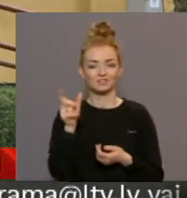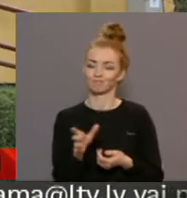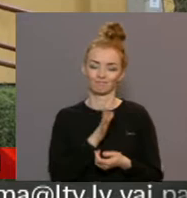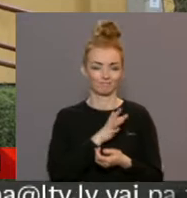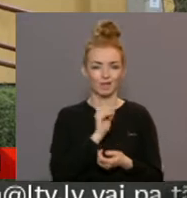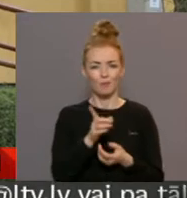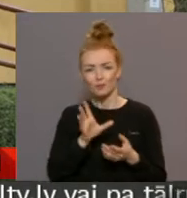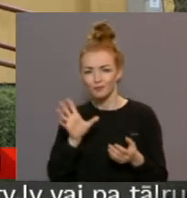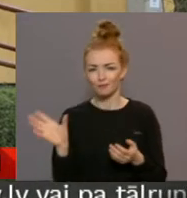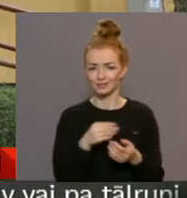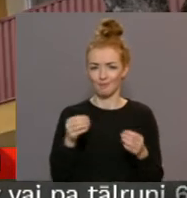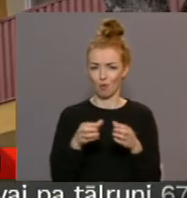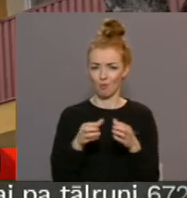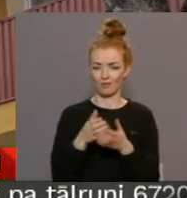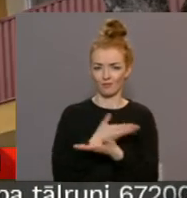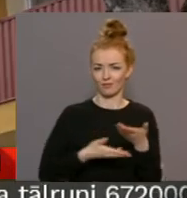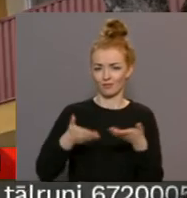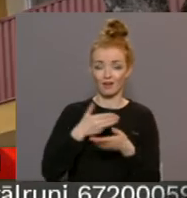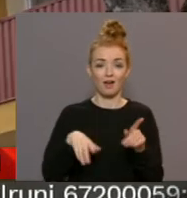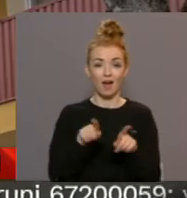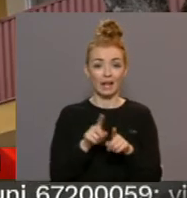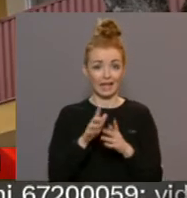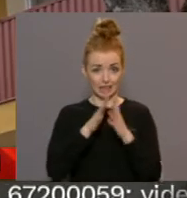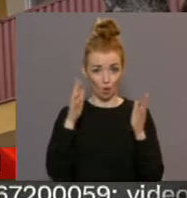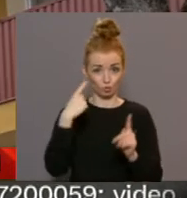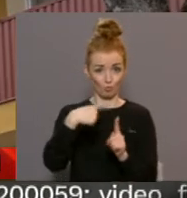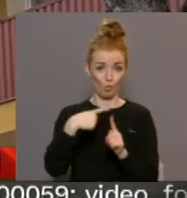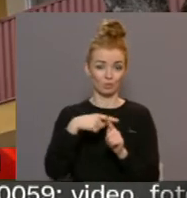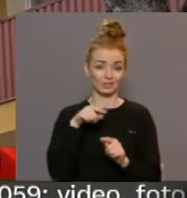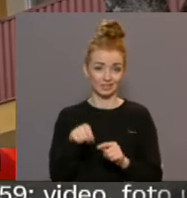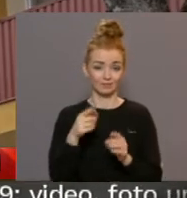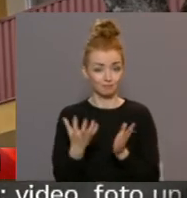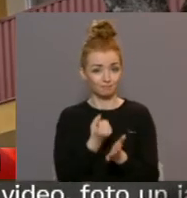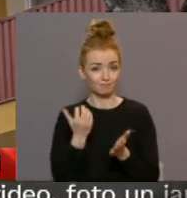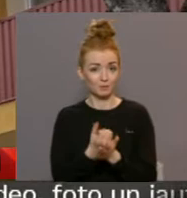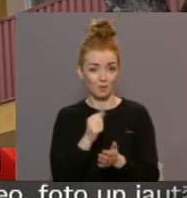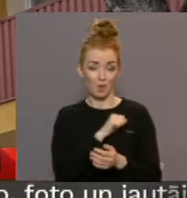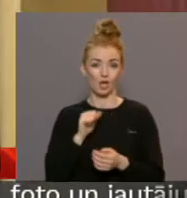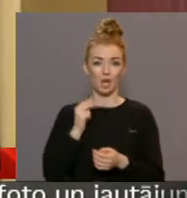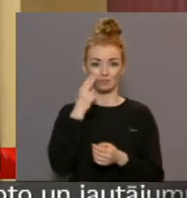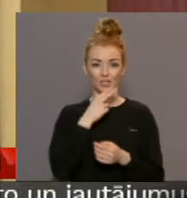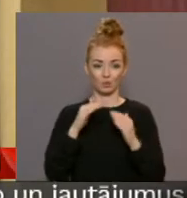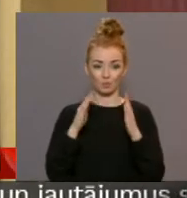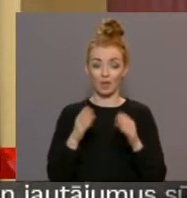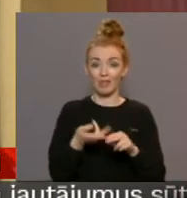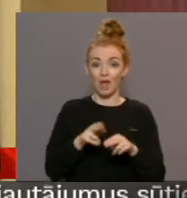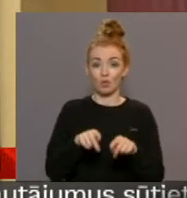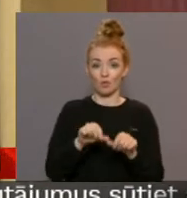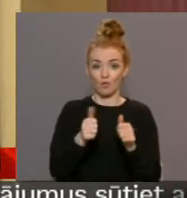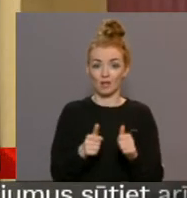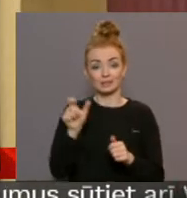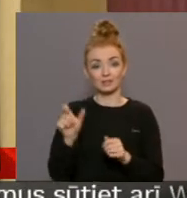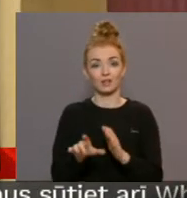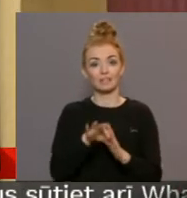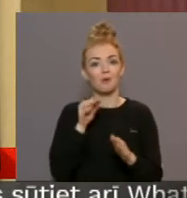izdarīt, jābūt visiem kopā. Lai arī ir daudz ieguvumu dzīvokļu īpašniekiem ēku apsaimniekojot pašiem, šādu veidu cilvēki